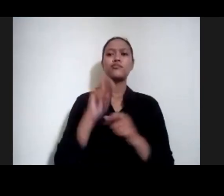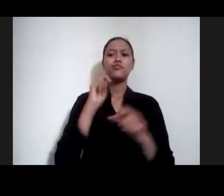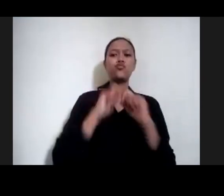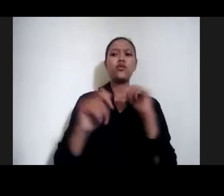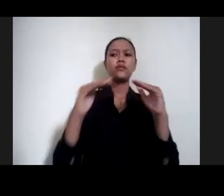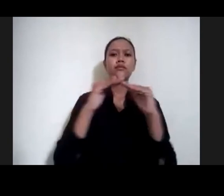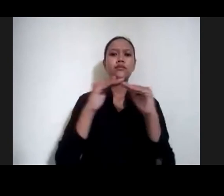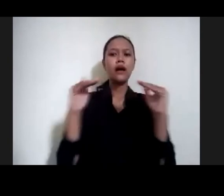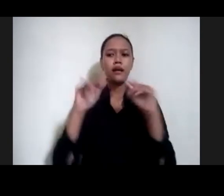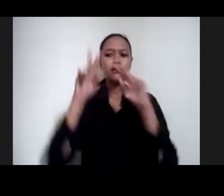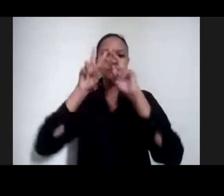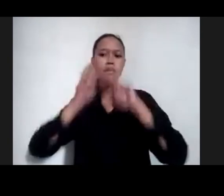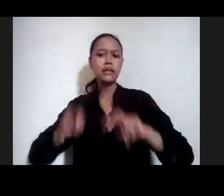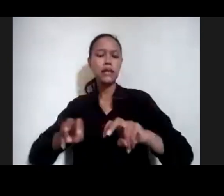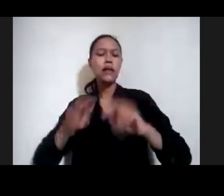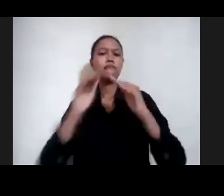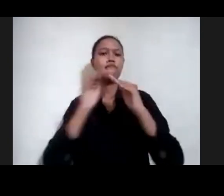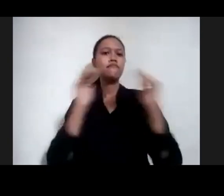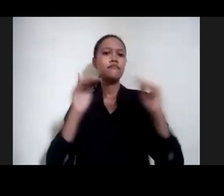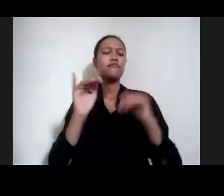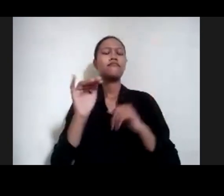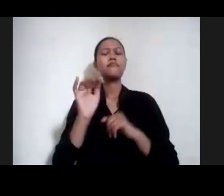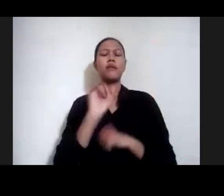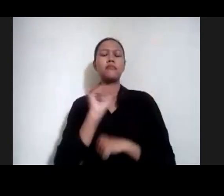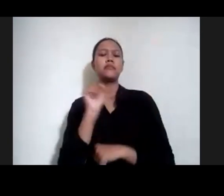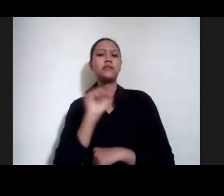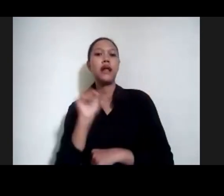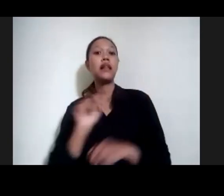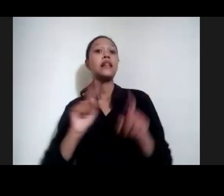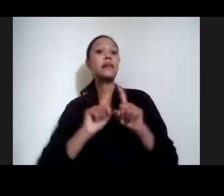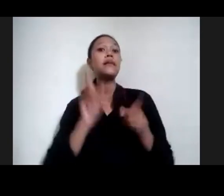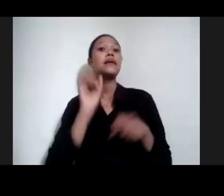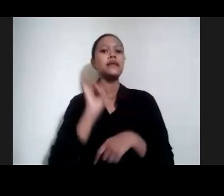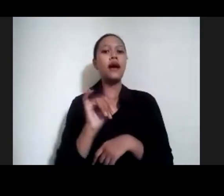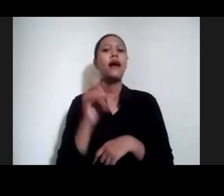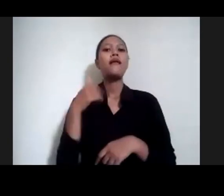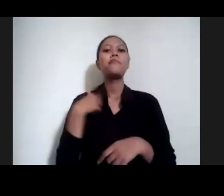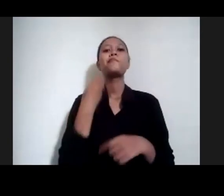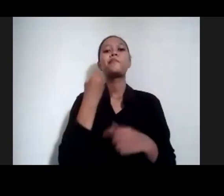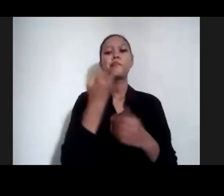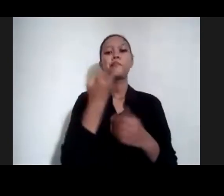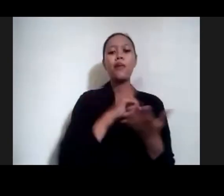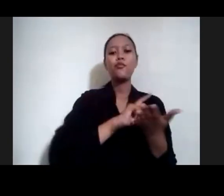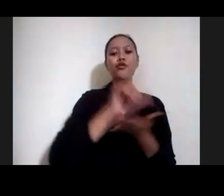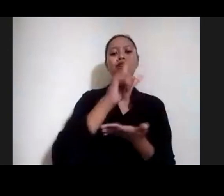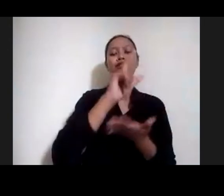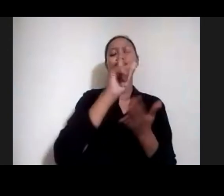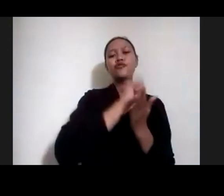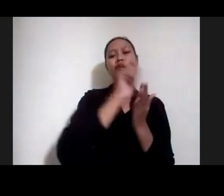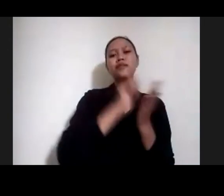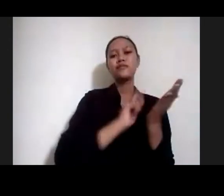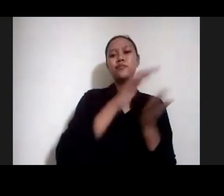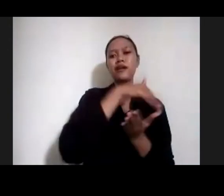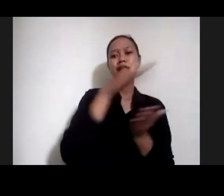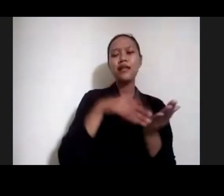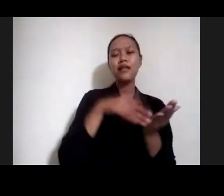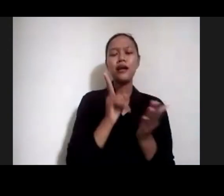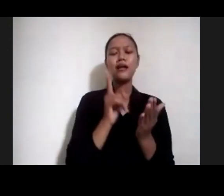riset. Tapi memang ada beberapa laporan jurnalisme data yang memang sudah memenuhi standar riset.